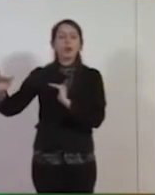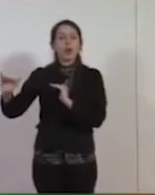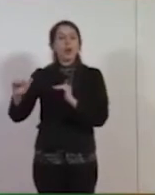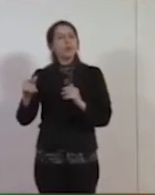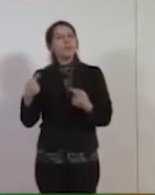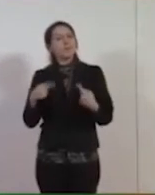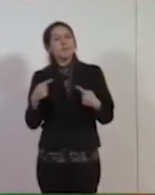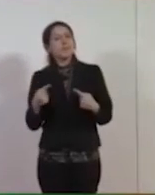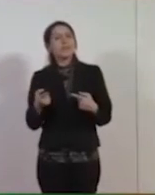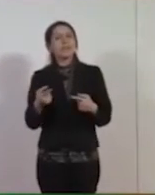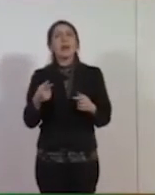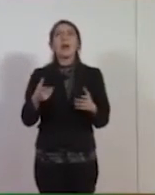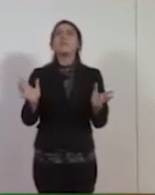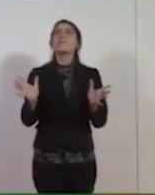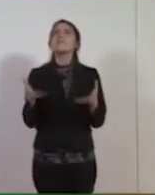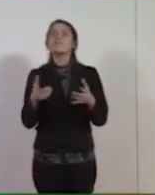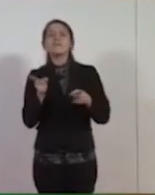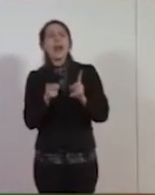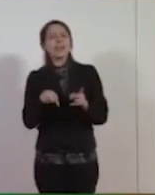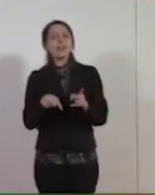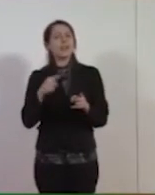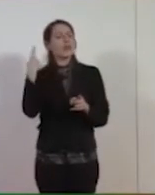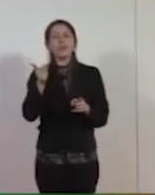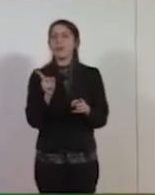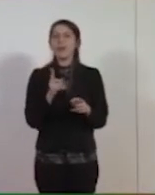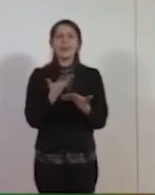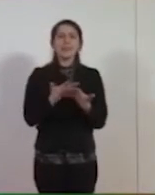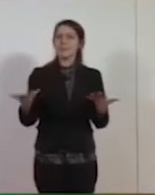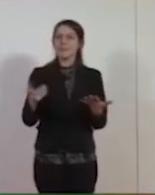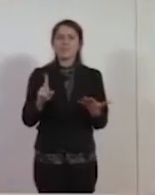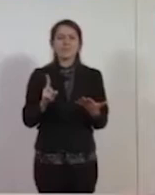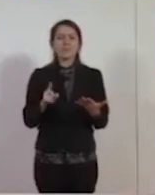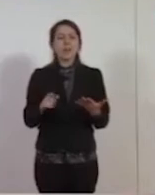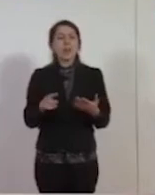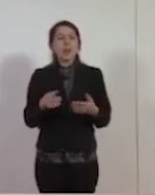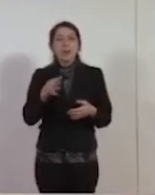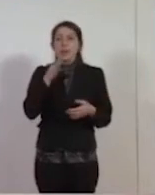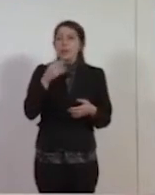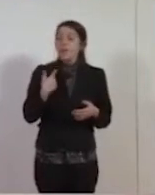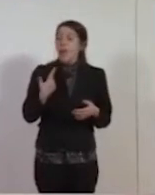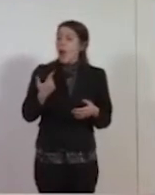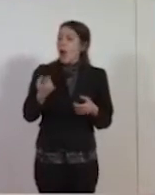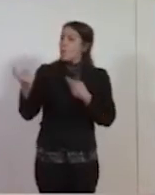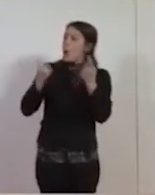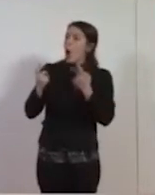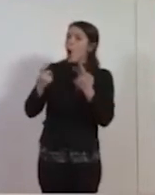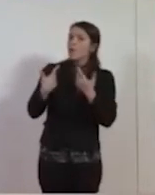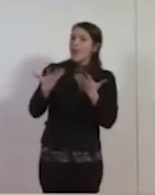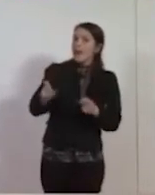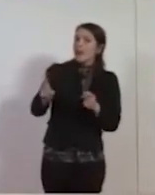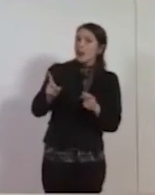partito che dobbiamo costruire nel domani. Superare le provenienze non vuole dire perdere l'identità, vuol dire